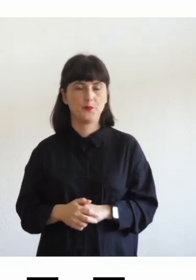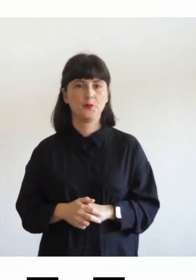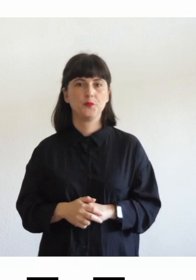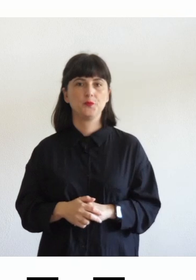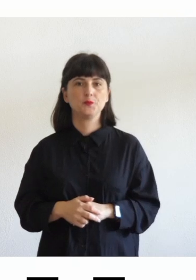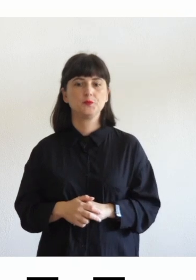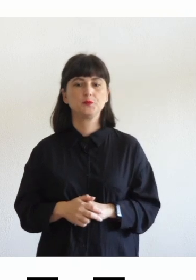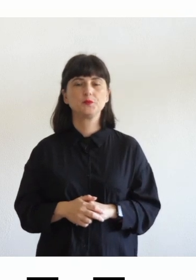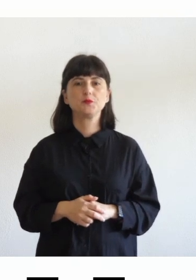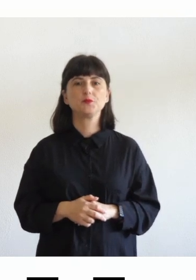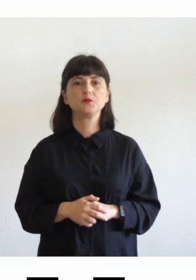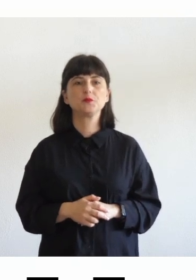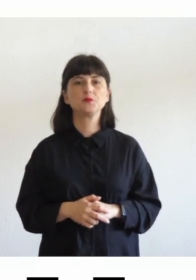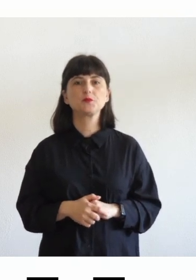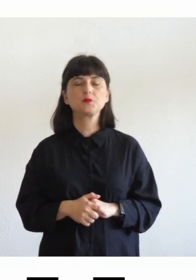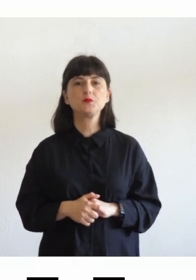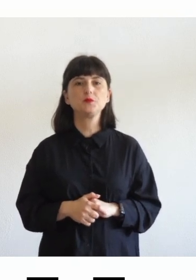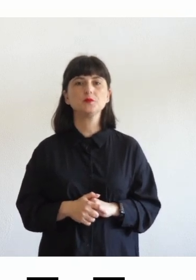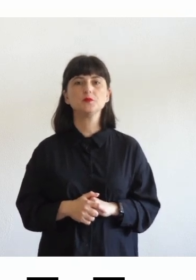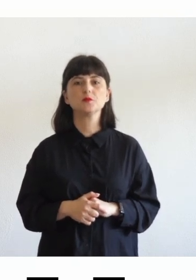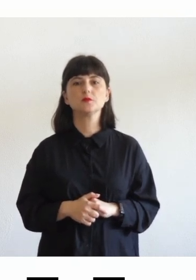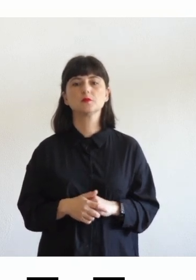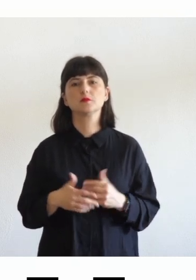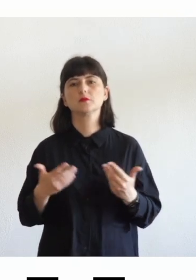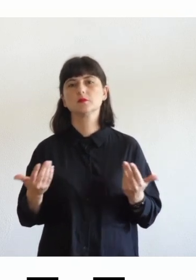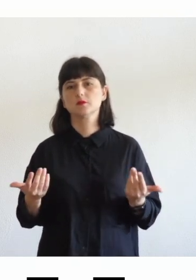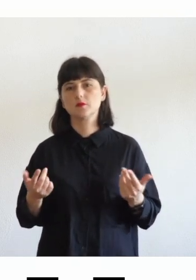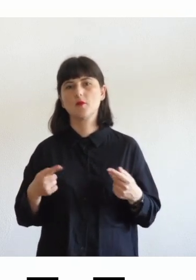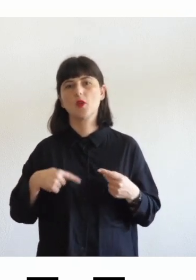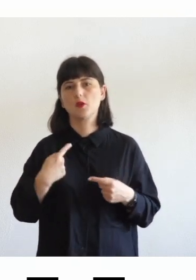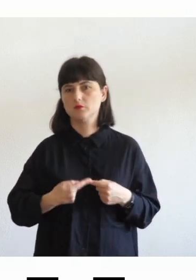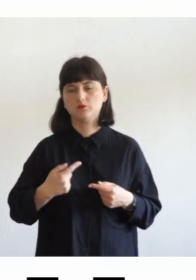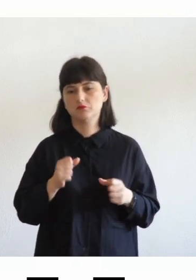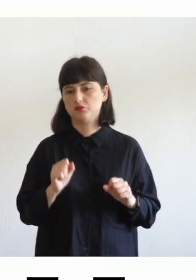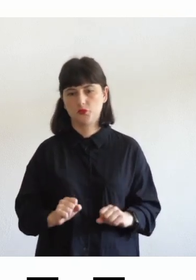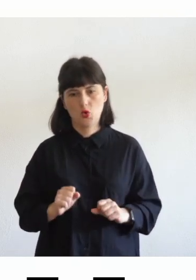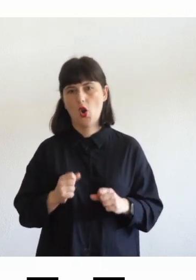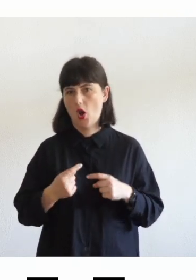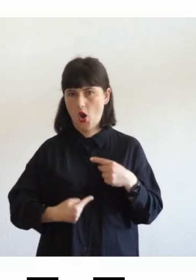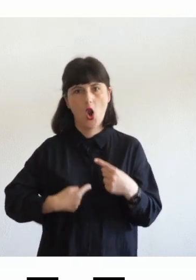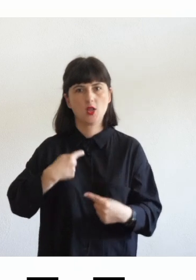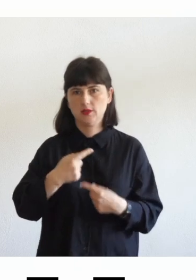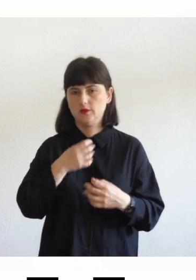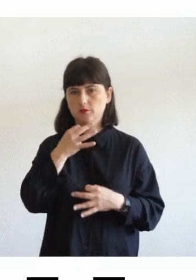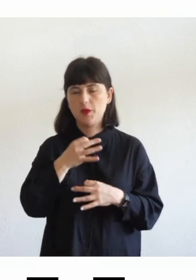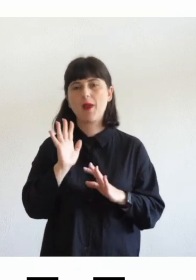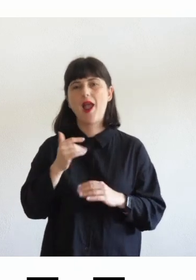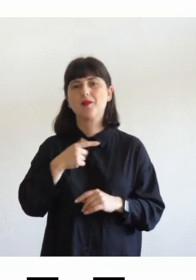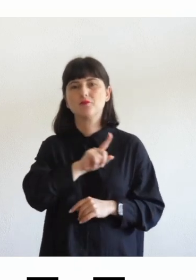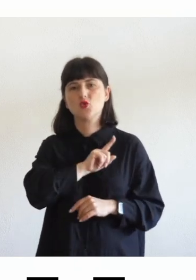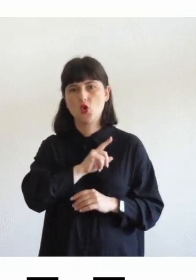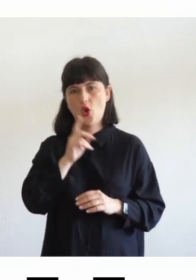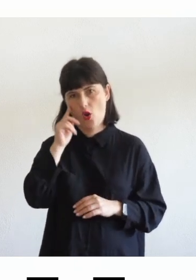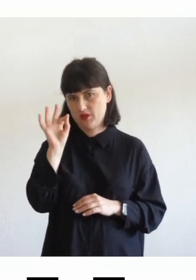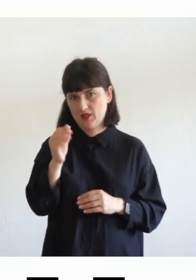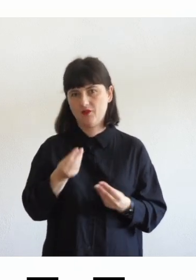questo discorso può continuare con un'analisi più puntuale ma il mio intento era quello di mostrarvi